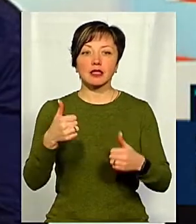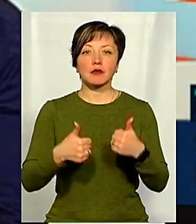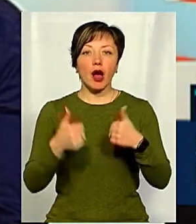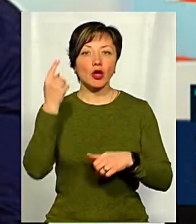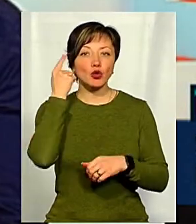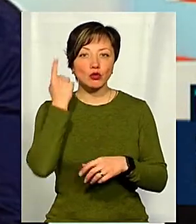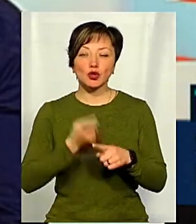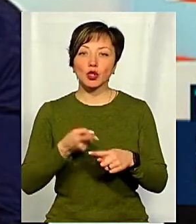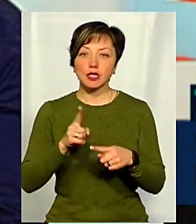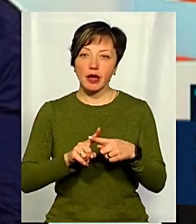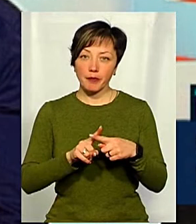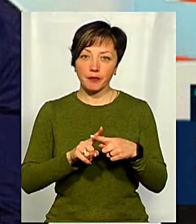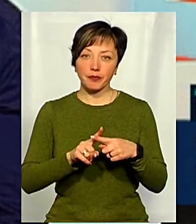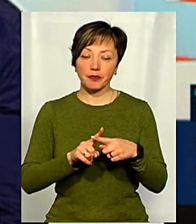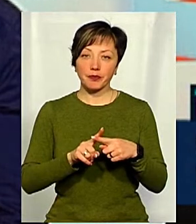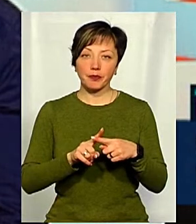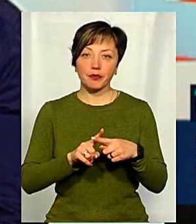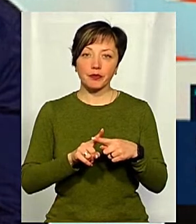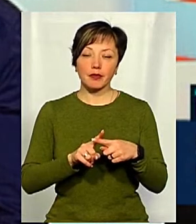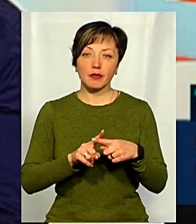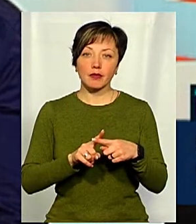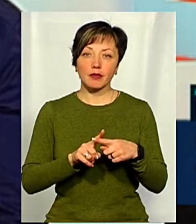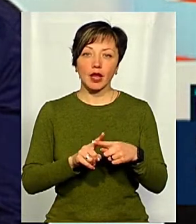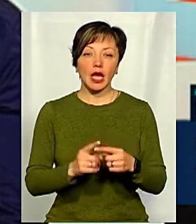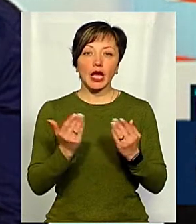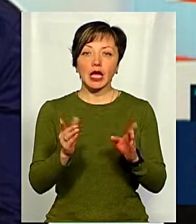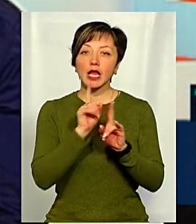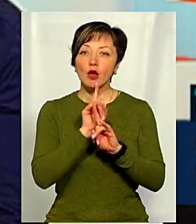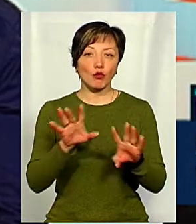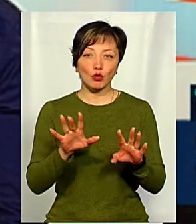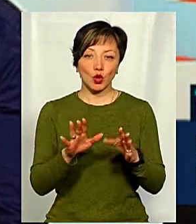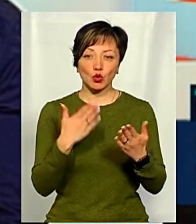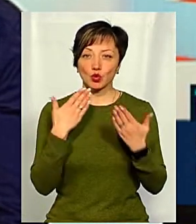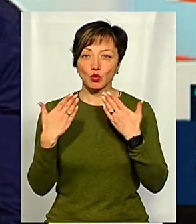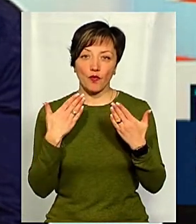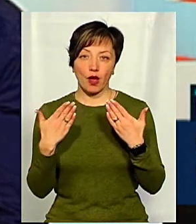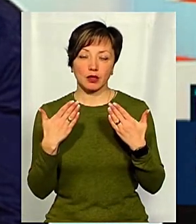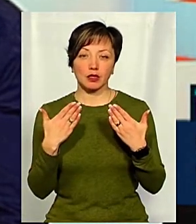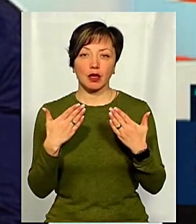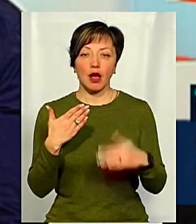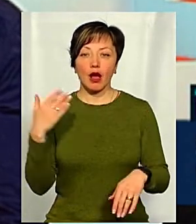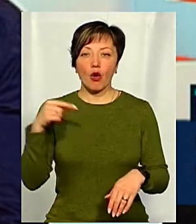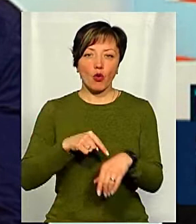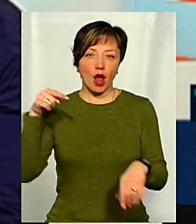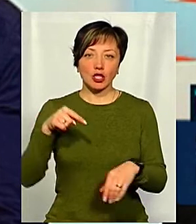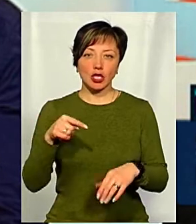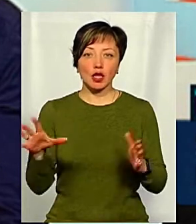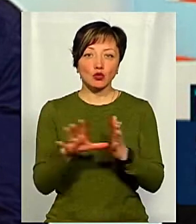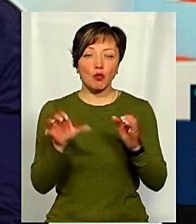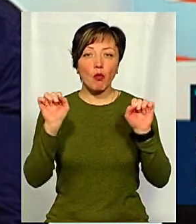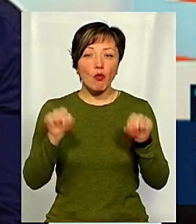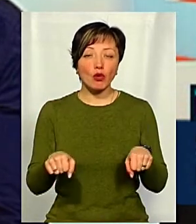вони думають, що це їх не буде стосуватися, тобто ураження струмом може